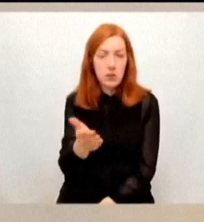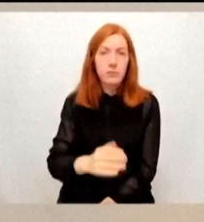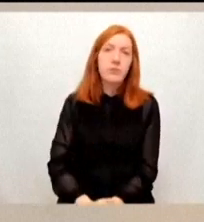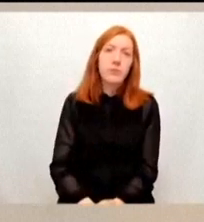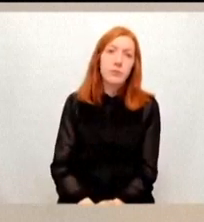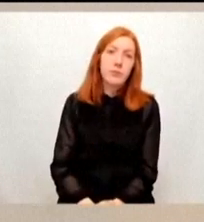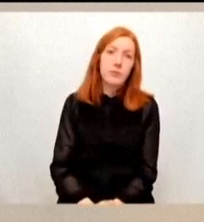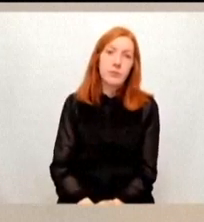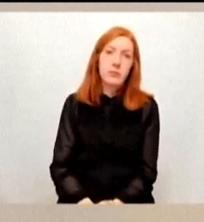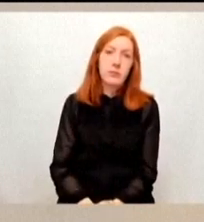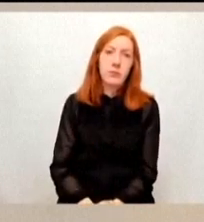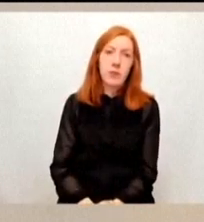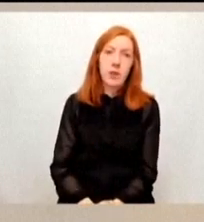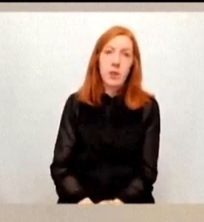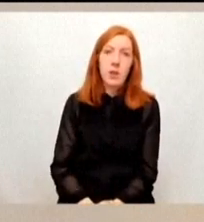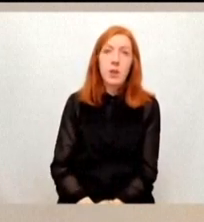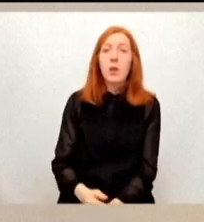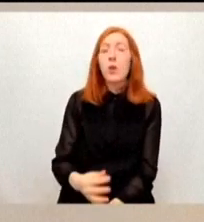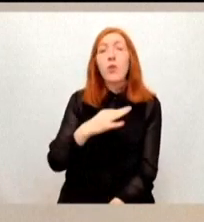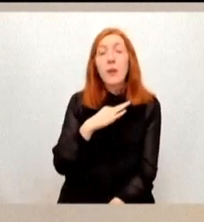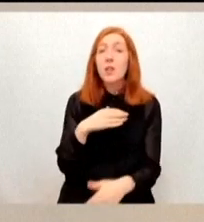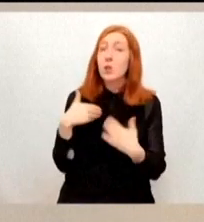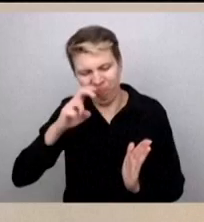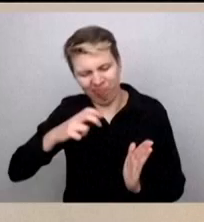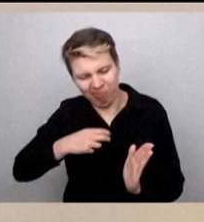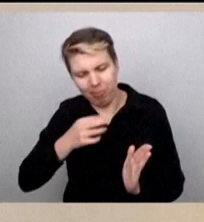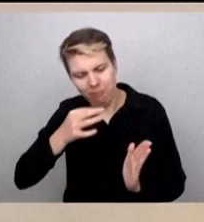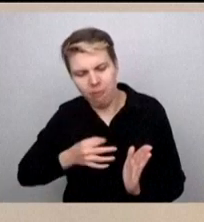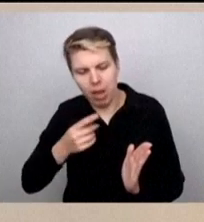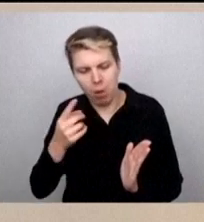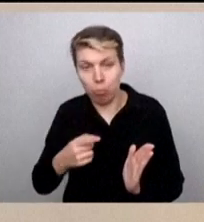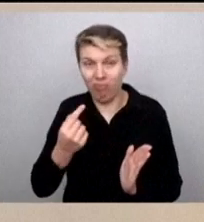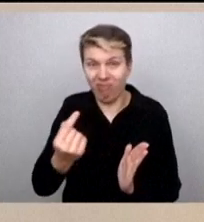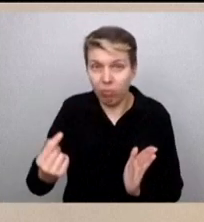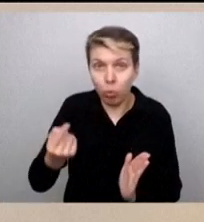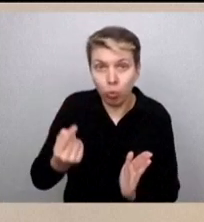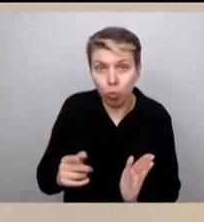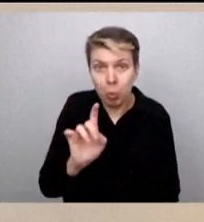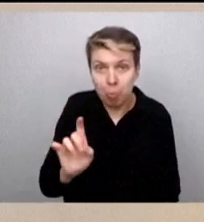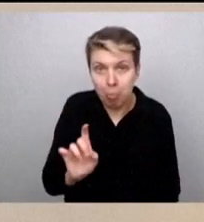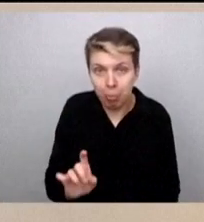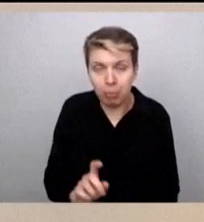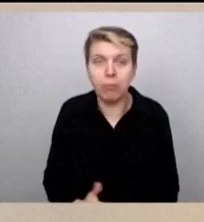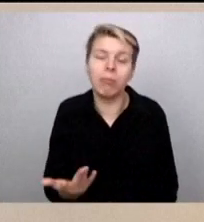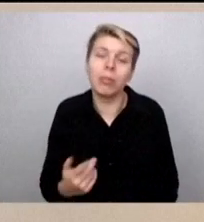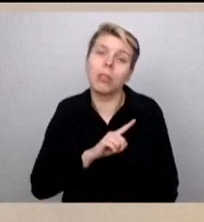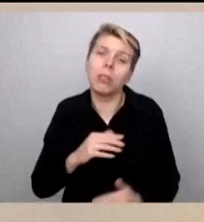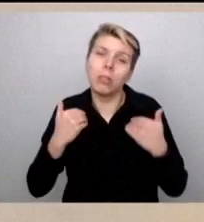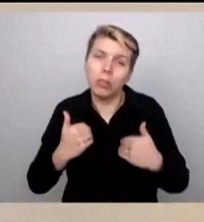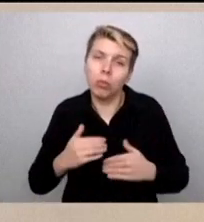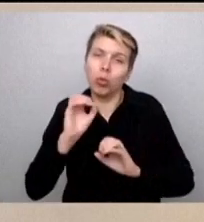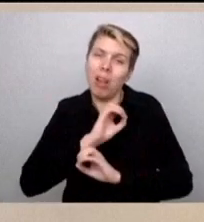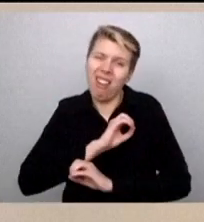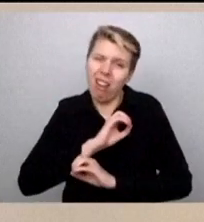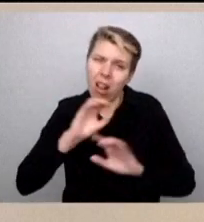Das ist unverzeihlich. Für mich persönlich sage ich noch einmal deutlich, als